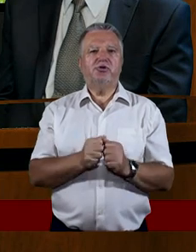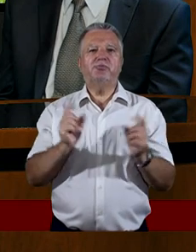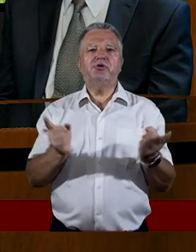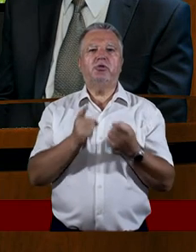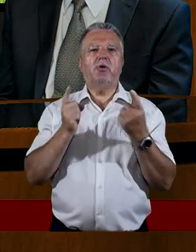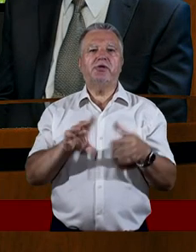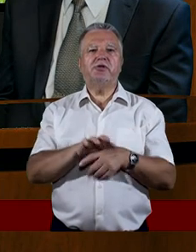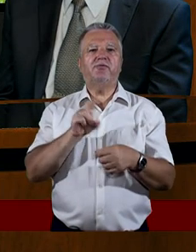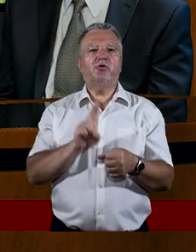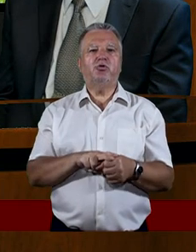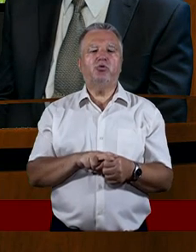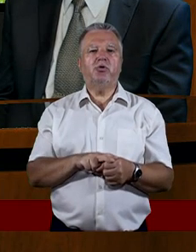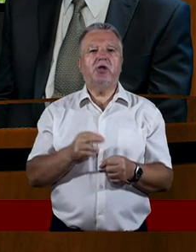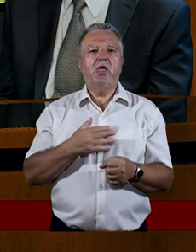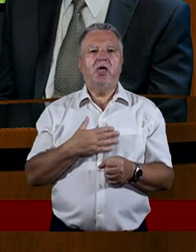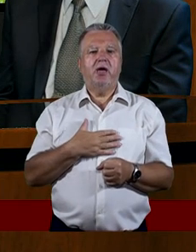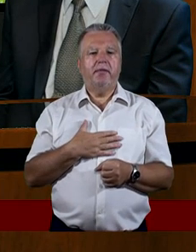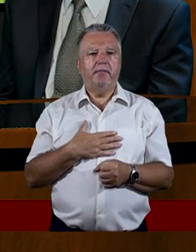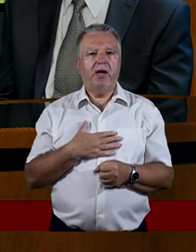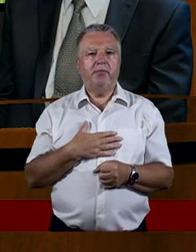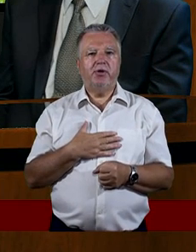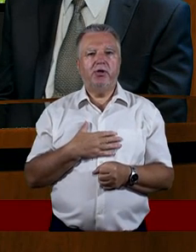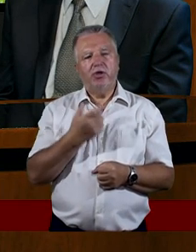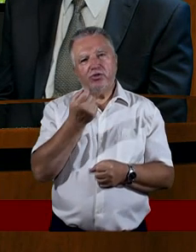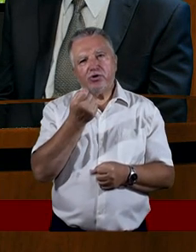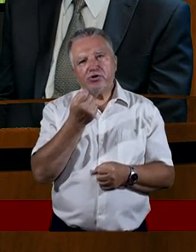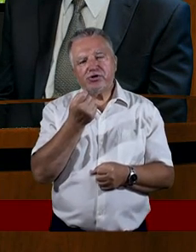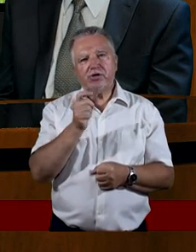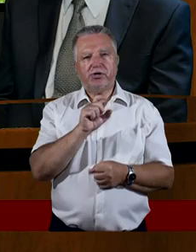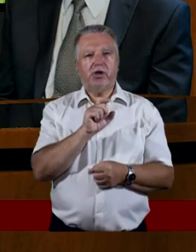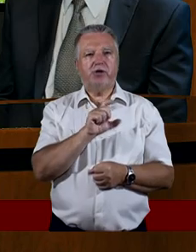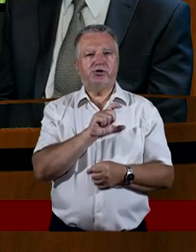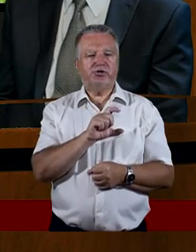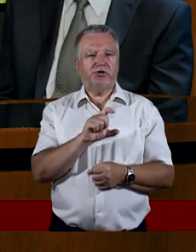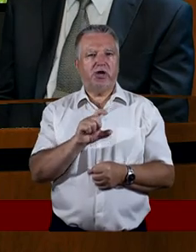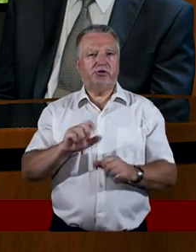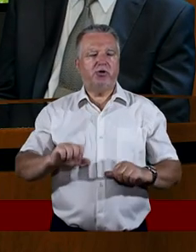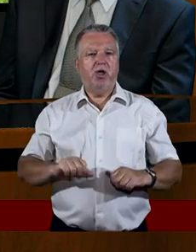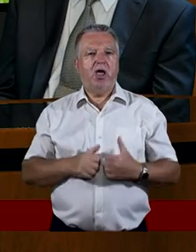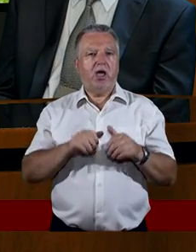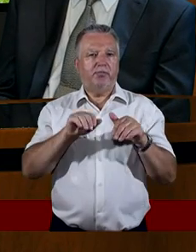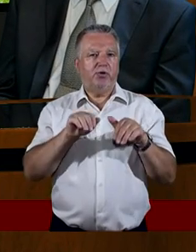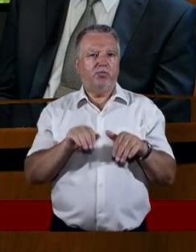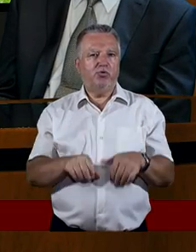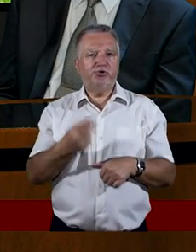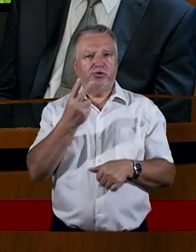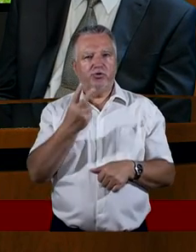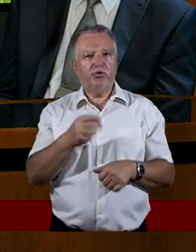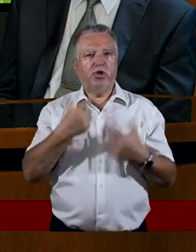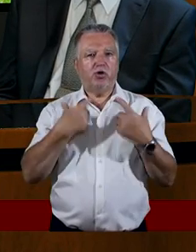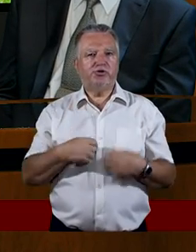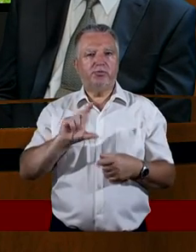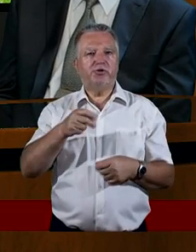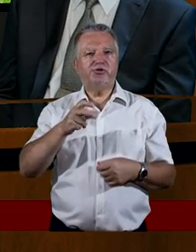mamy dosłownie kilka tylko chwil, żeby móc drugiej osobie coś